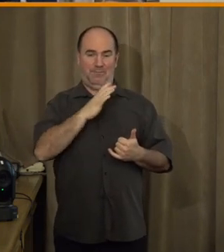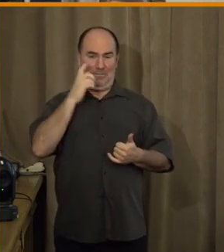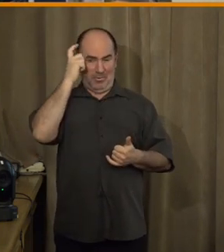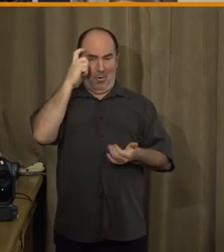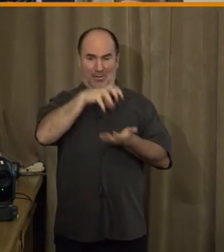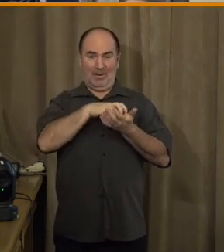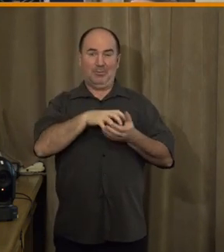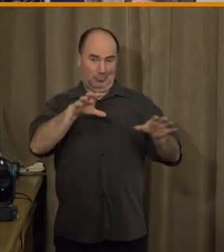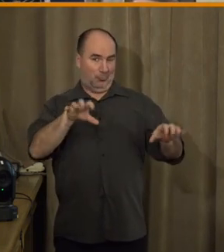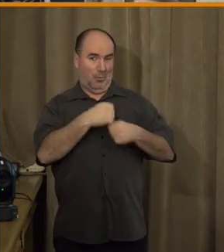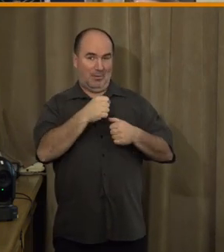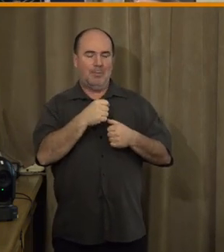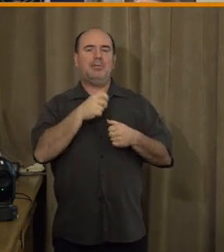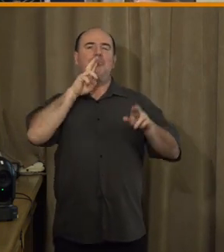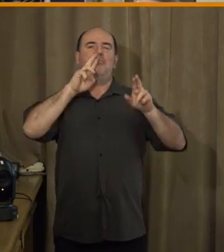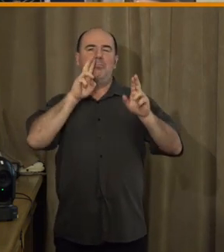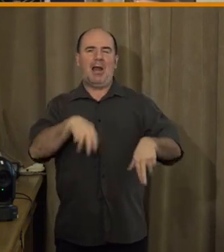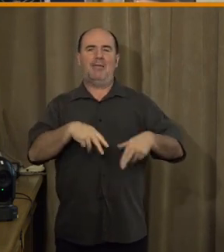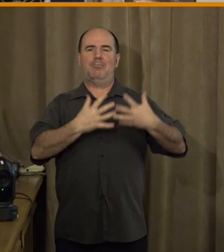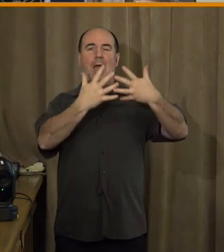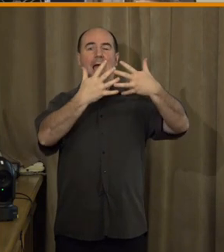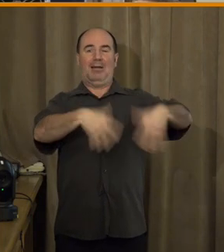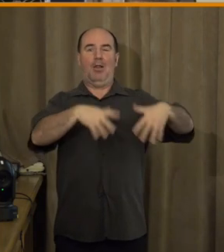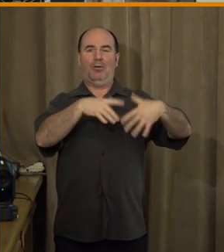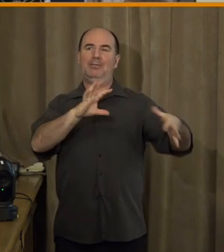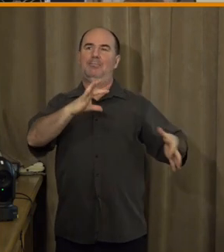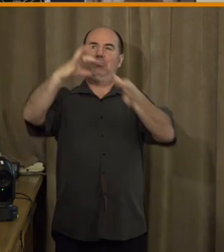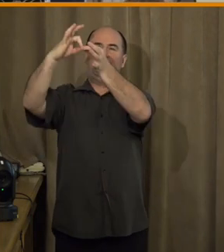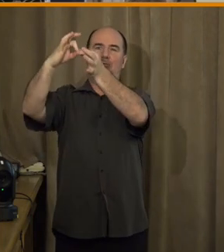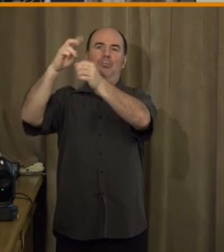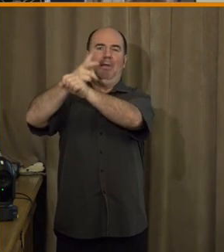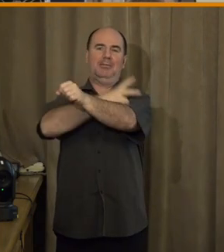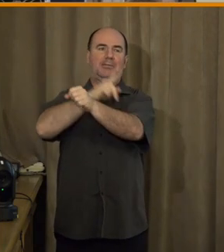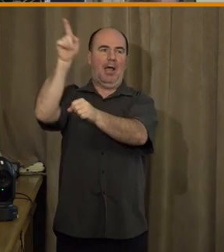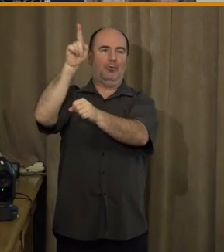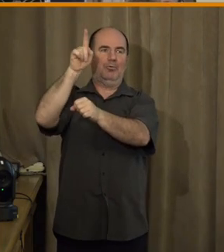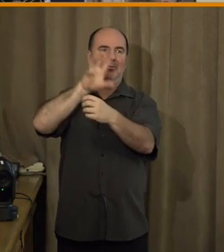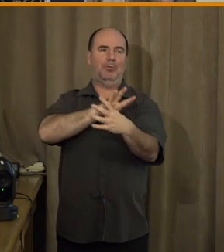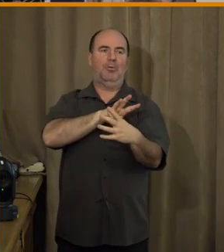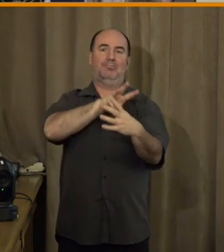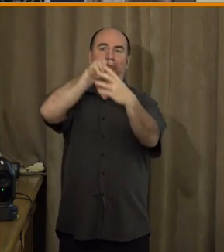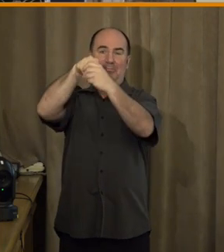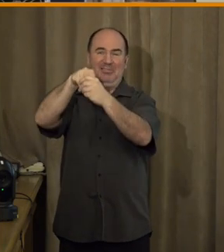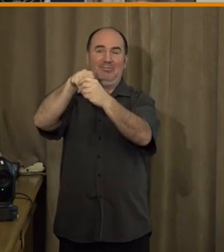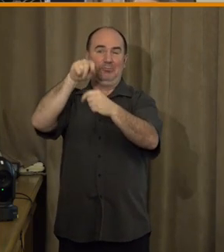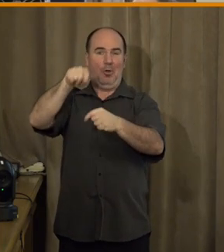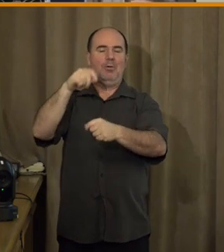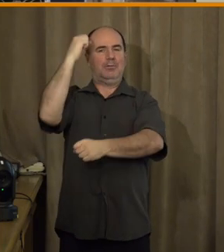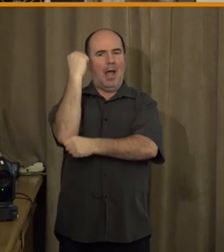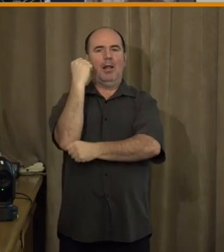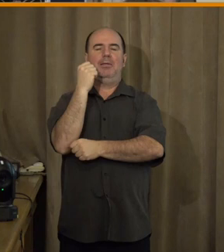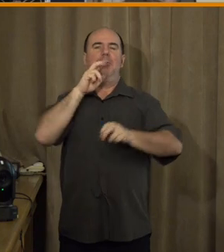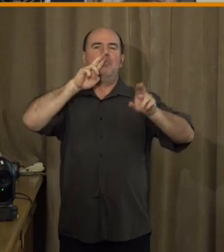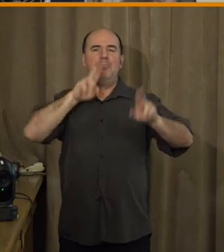právo na analogický přístup ke státu, třeba už jako, že by se to inkorporovalo do listy nezákonní práv a svobod a případně